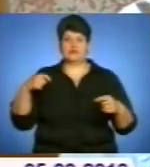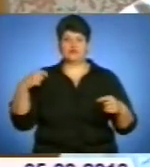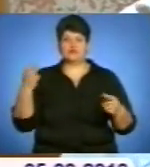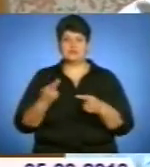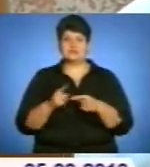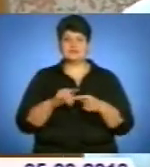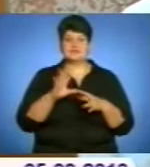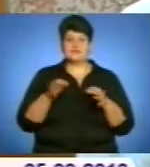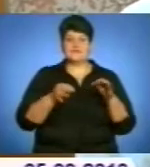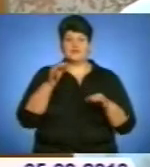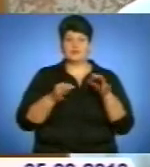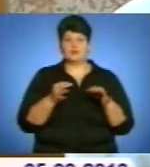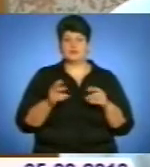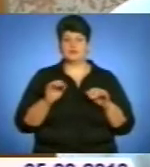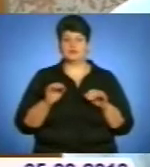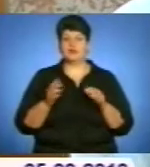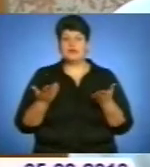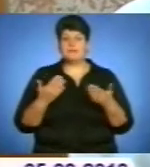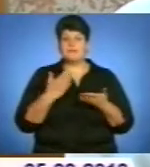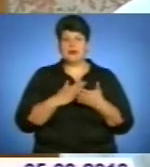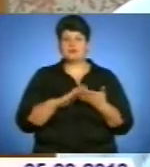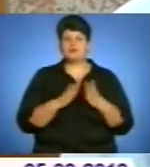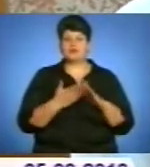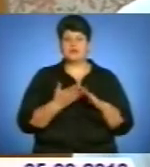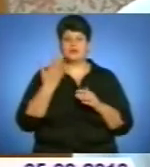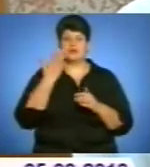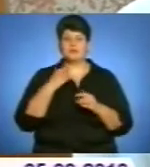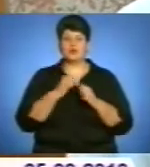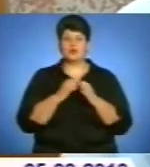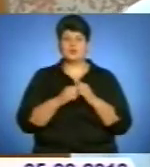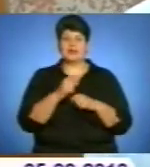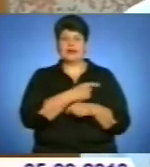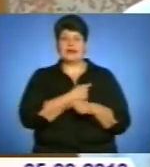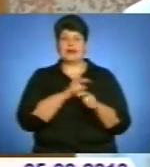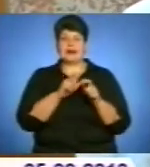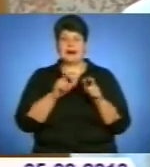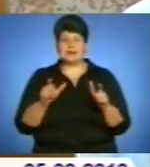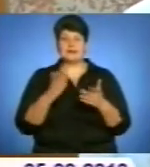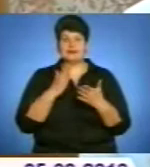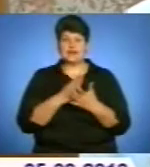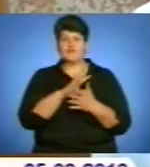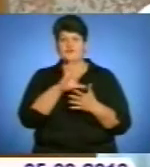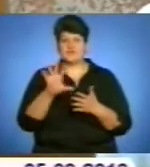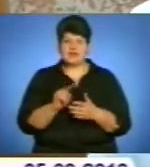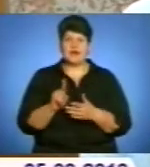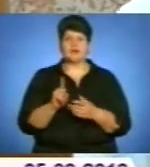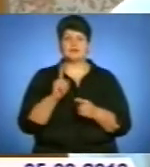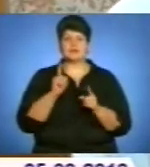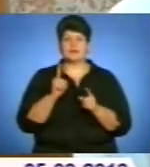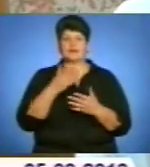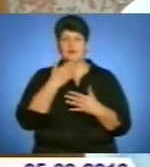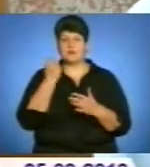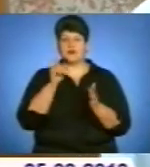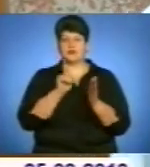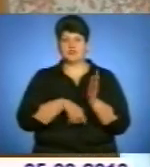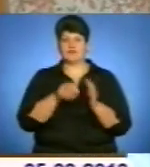так звані судові процеси. Ми маємо ситуацію, при якій при кожній лікарні все, що завгодно, є, тільки немає дешевих ліків і